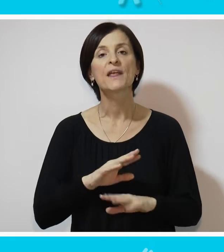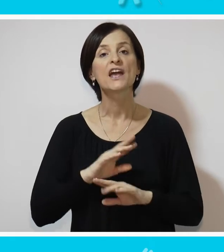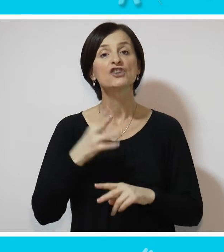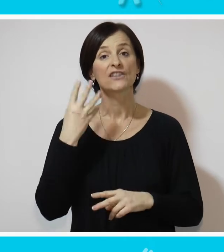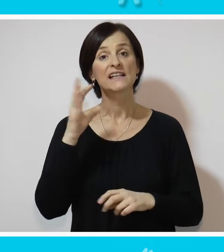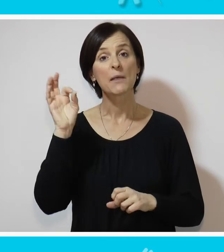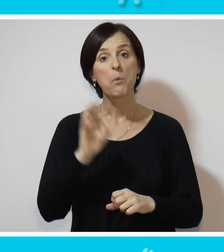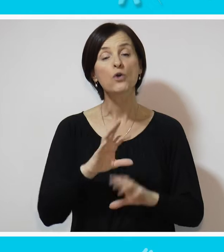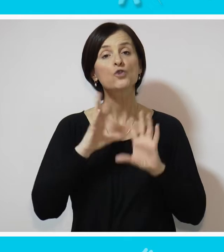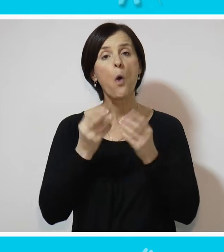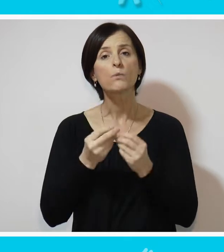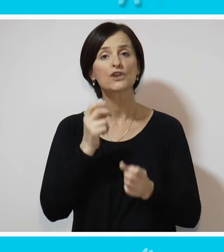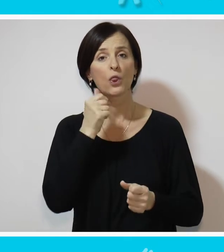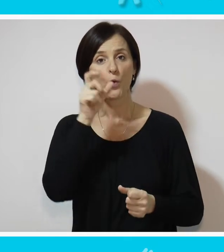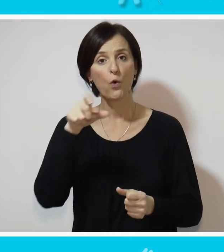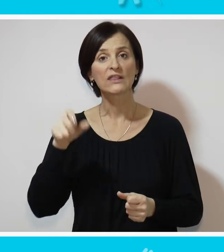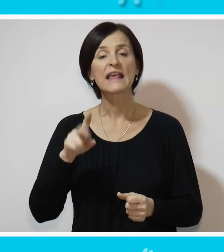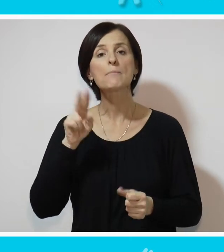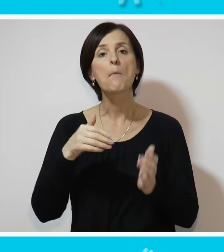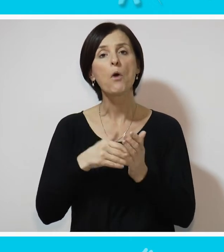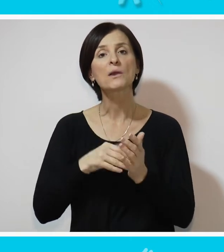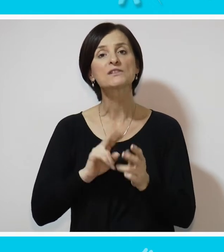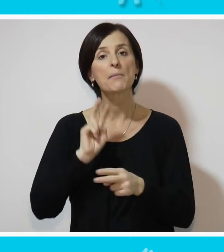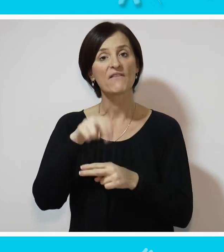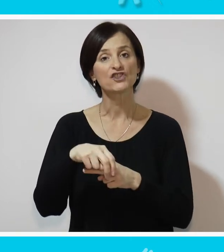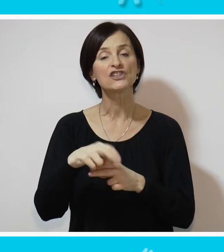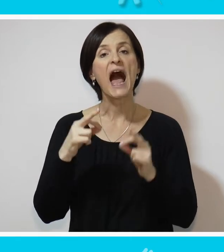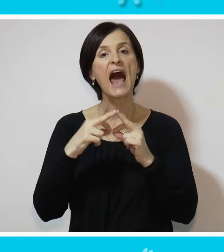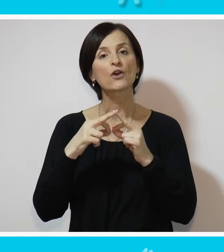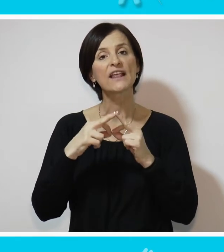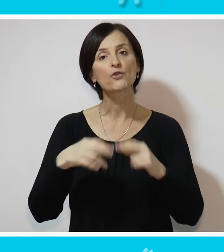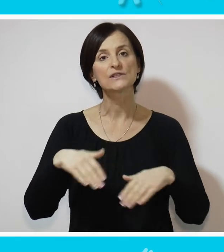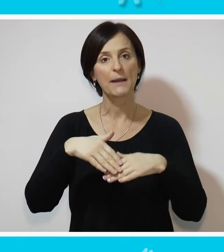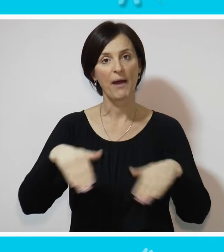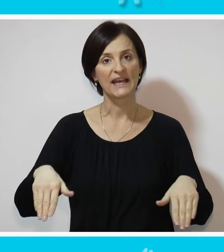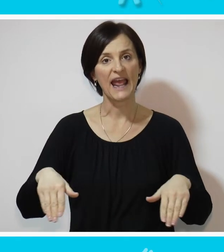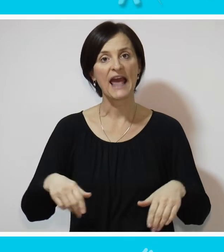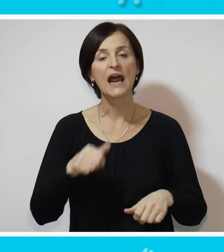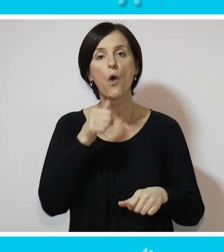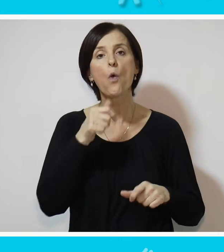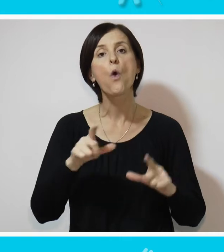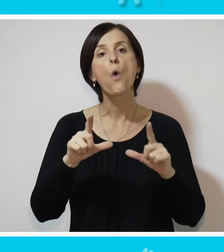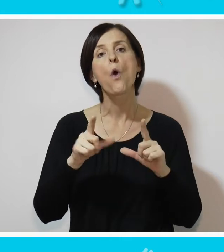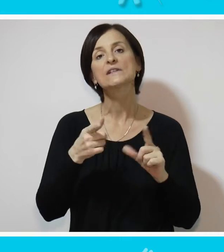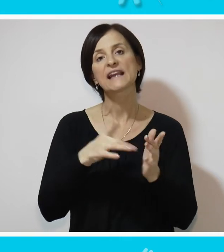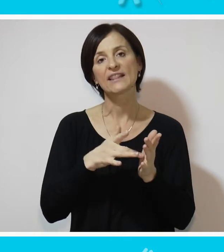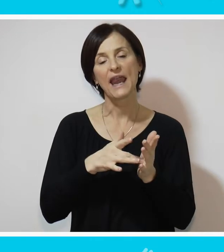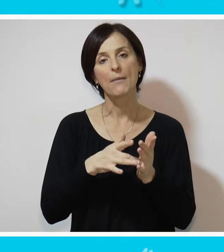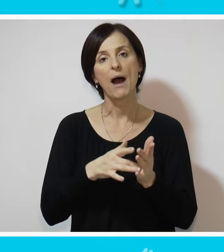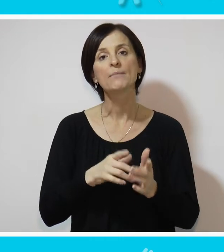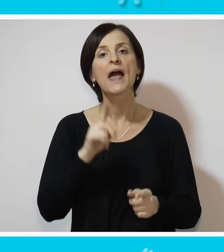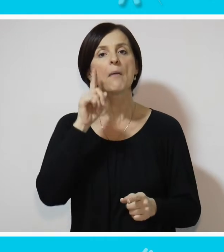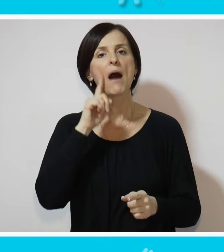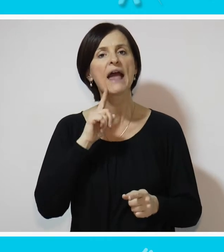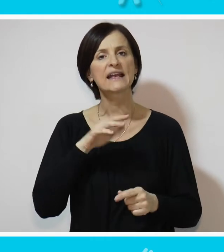% opšte populacije ima potrebu za prevazilaženjem arhitektonskih barijera u urbanim sredinama,